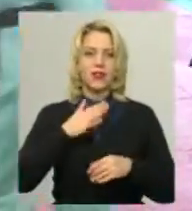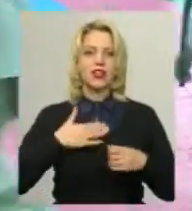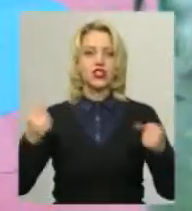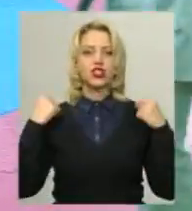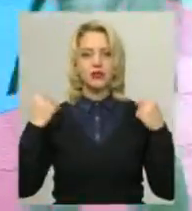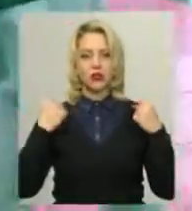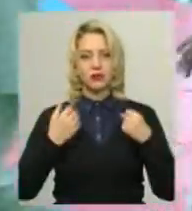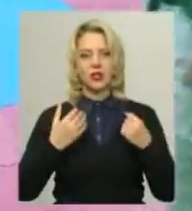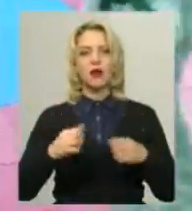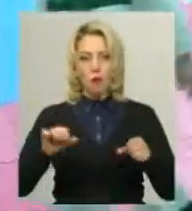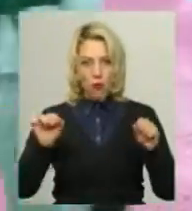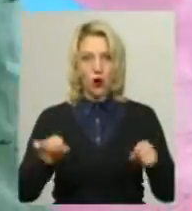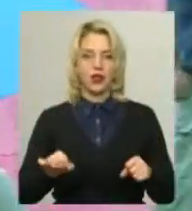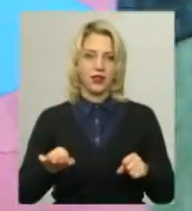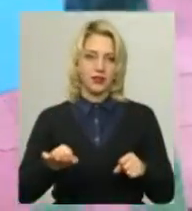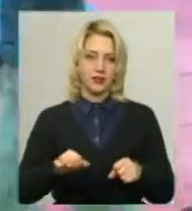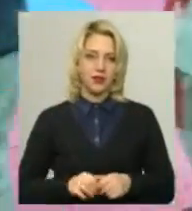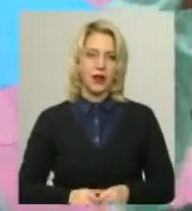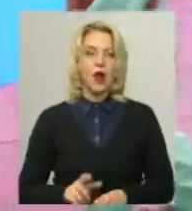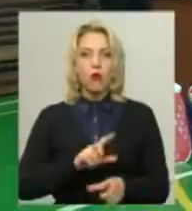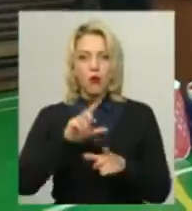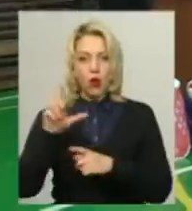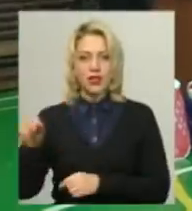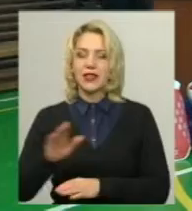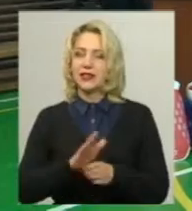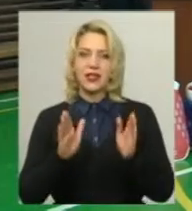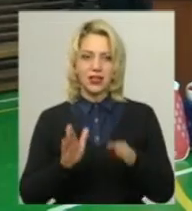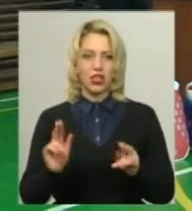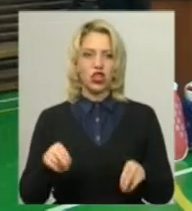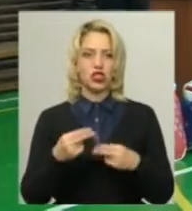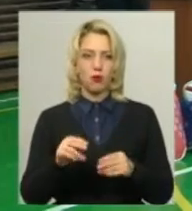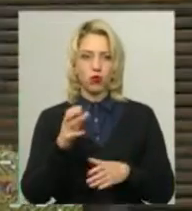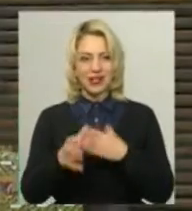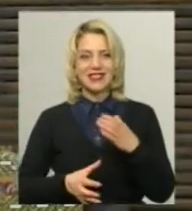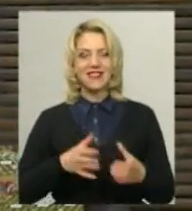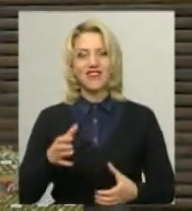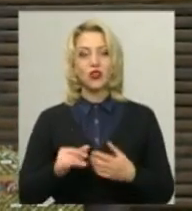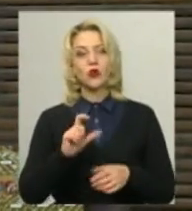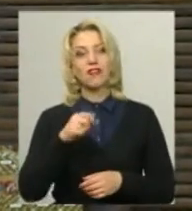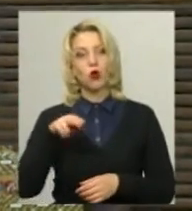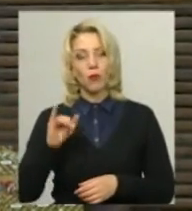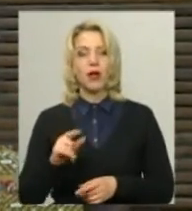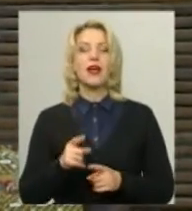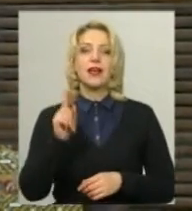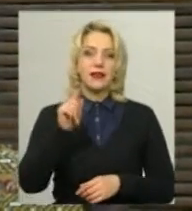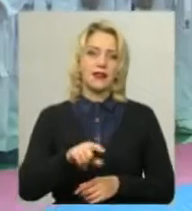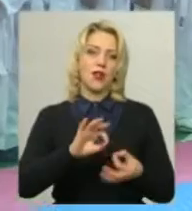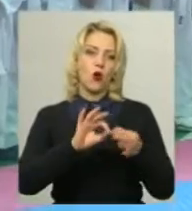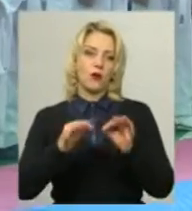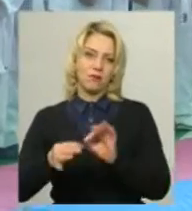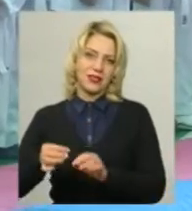спортсмени могли поїхати не тільки на чемпіонати світу і Європи, но і на Олімпійські ігри.